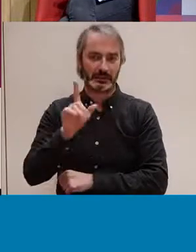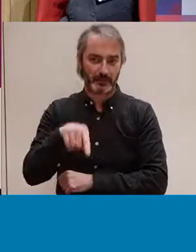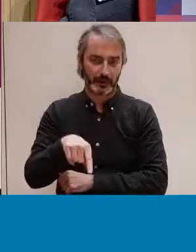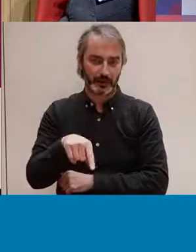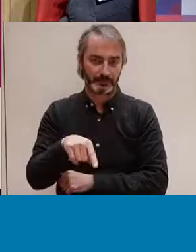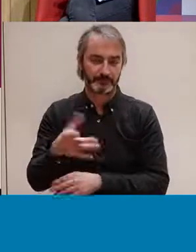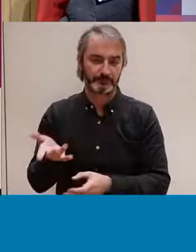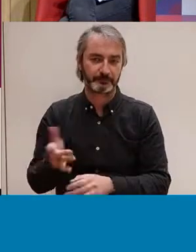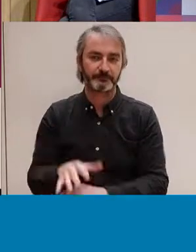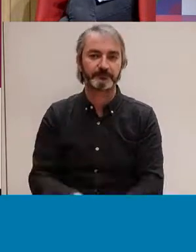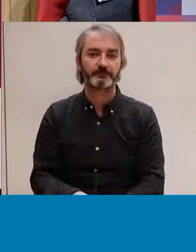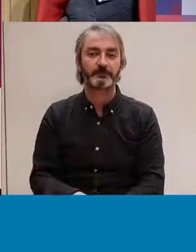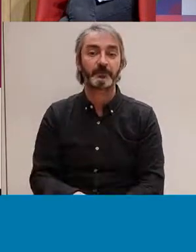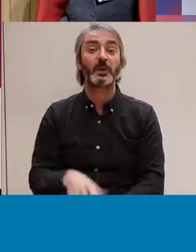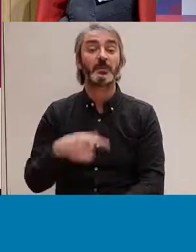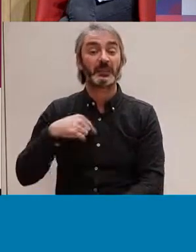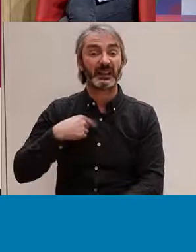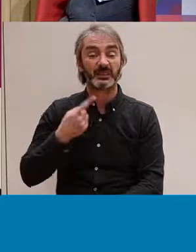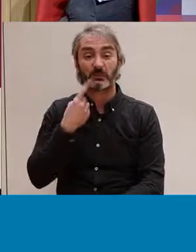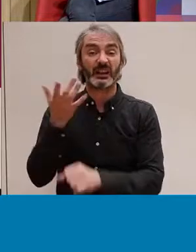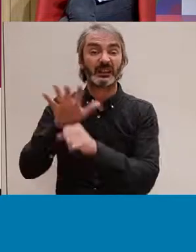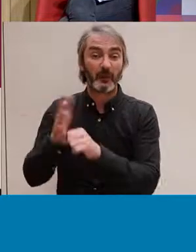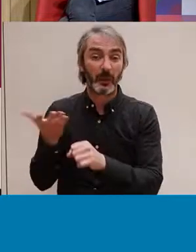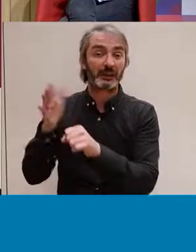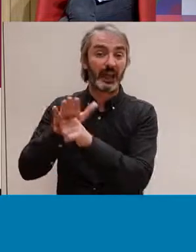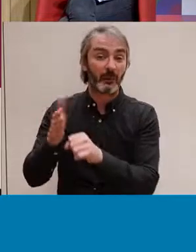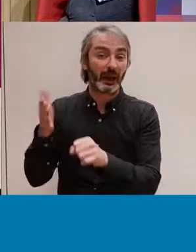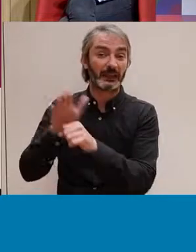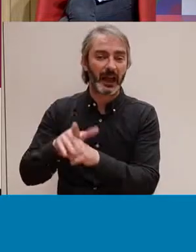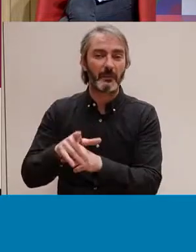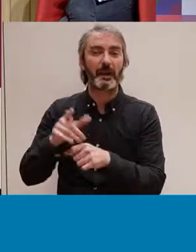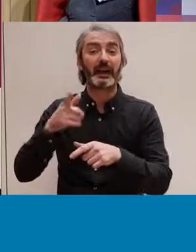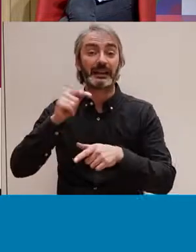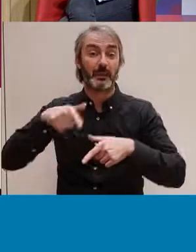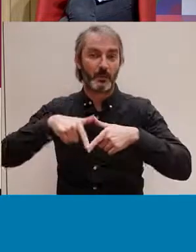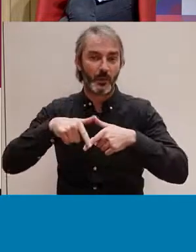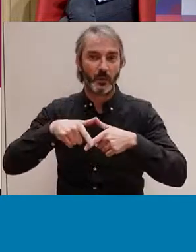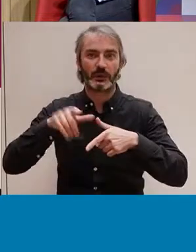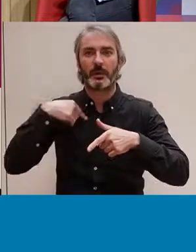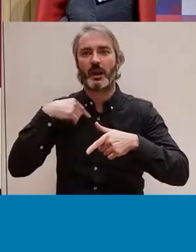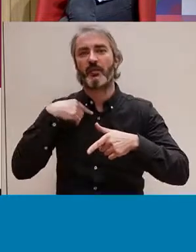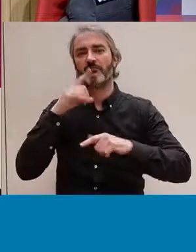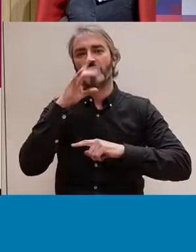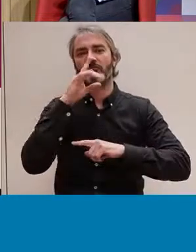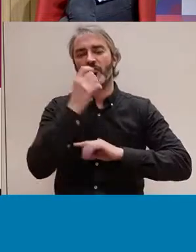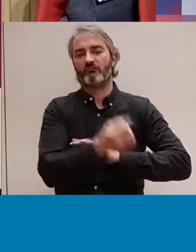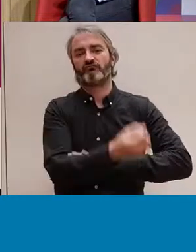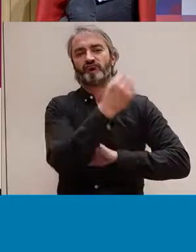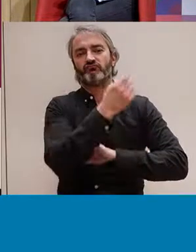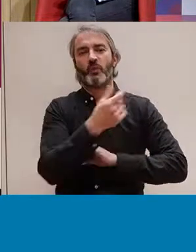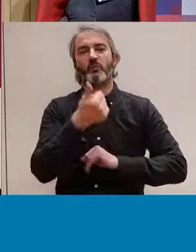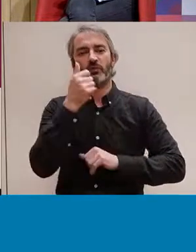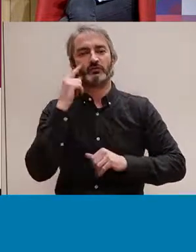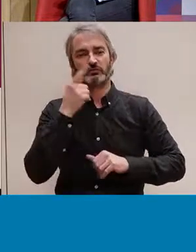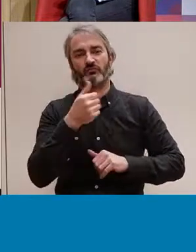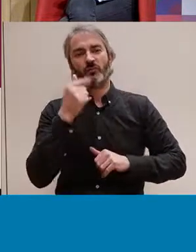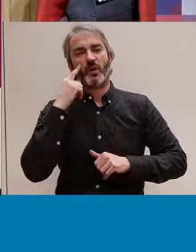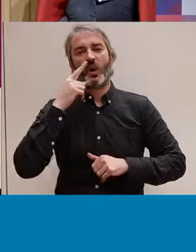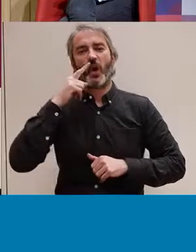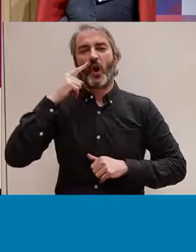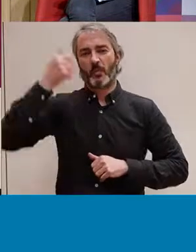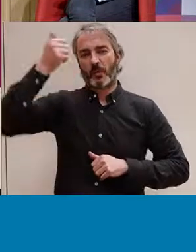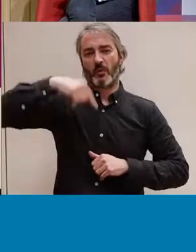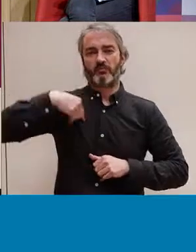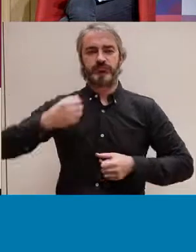Llavors en el contrast d'aquest tabú que veiem a les vulves hi ha una exaltació dels penis dels homes cis com també un reforç d'aquesta masculinitat